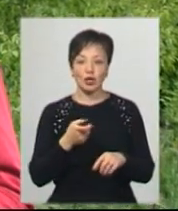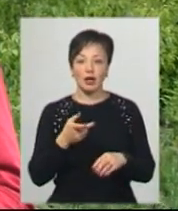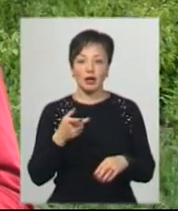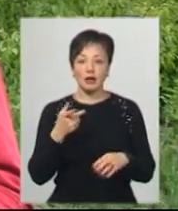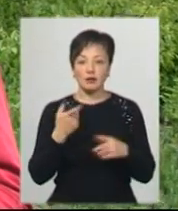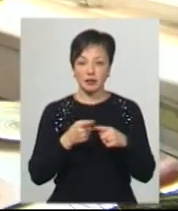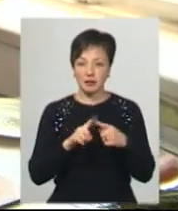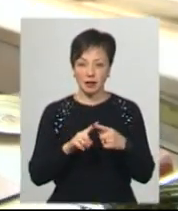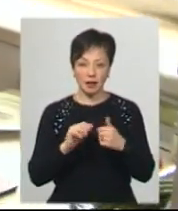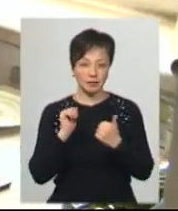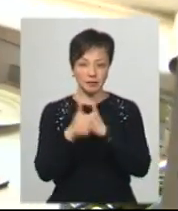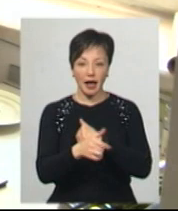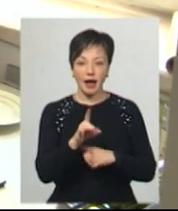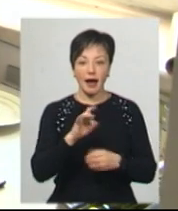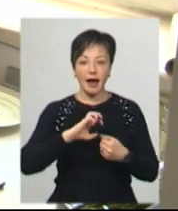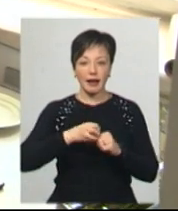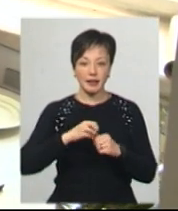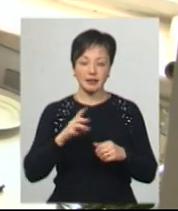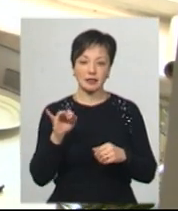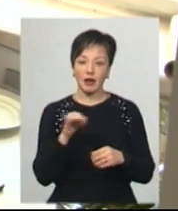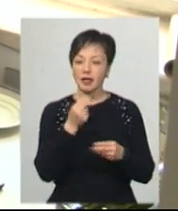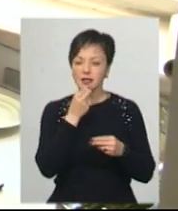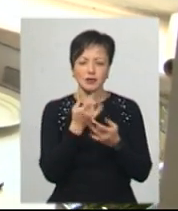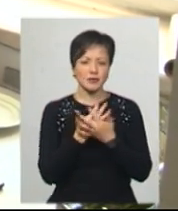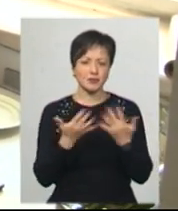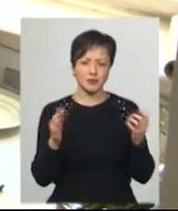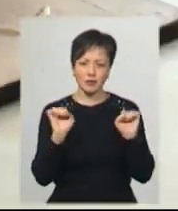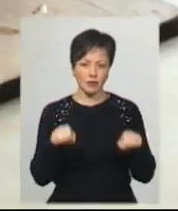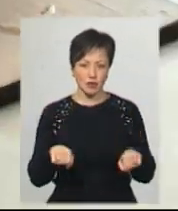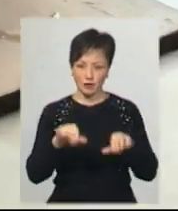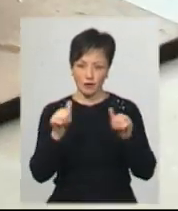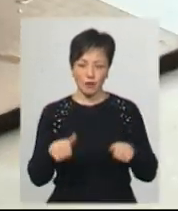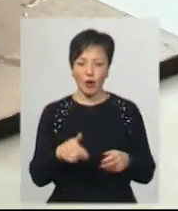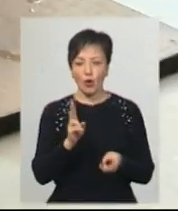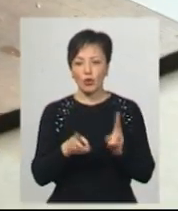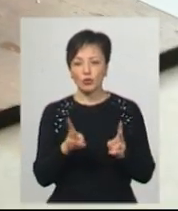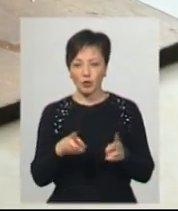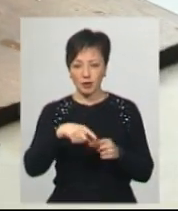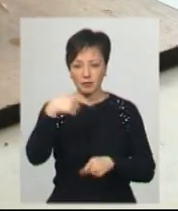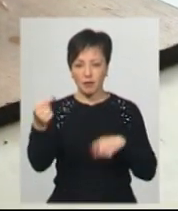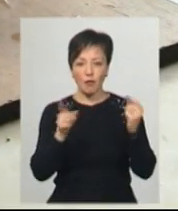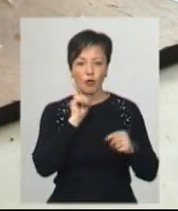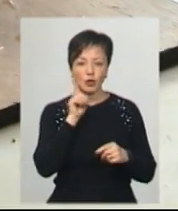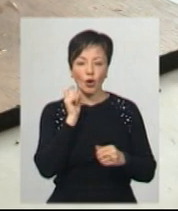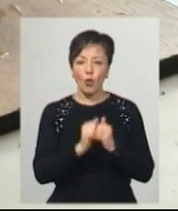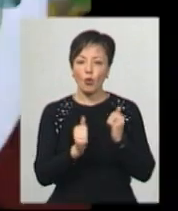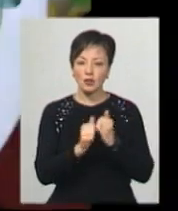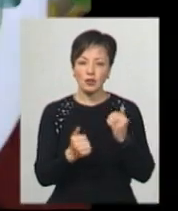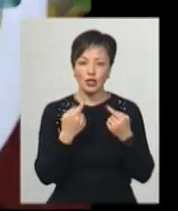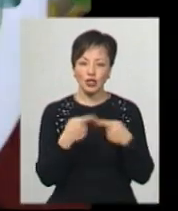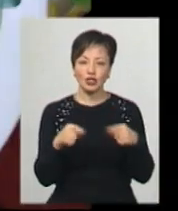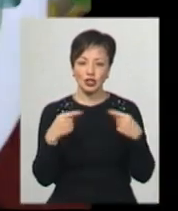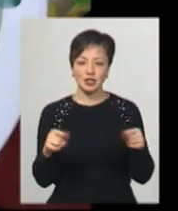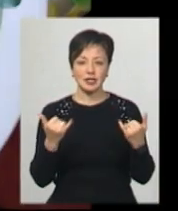далеко обгоняє редиску. Спаржу можна їсти всю і в будь-якому вигляді, каже господиня. Вона готує страви з молодих пагонів аспарагуса кожного разу інші.